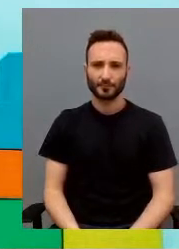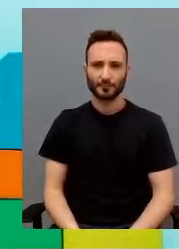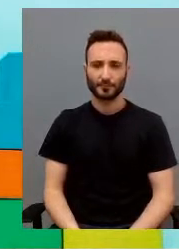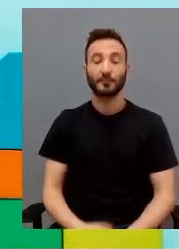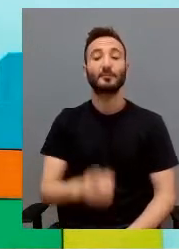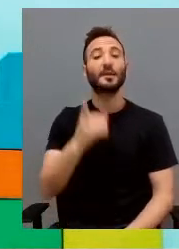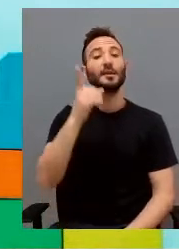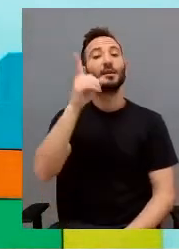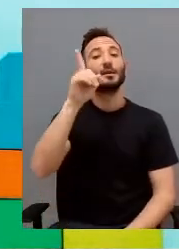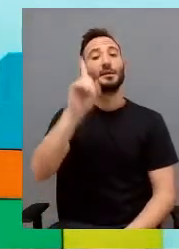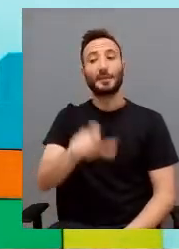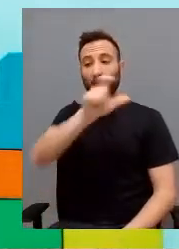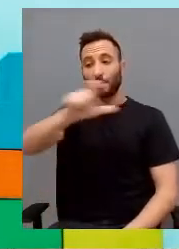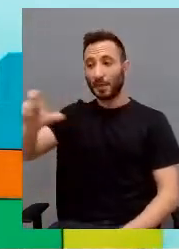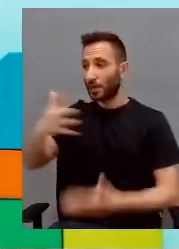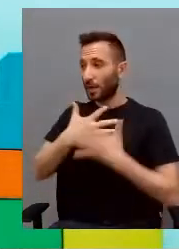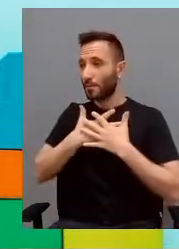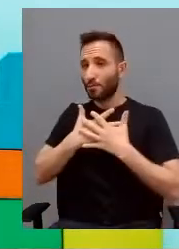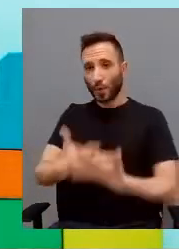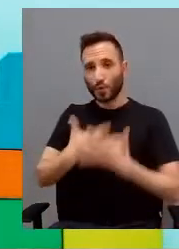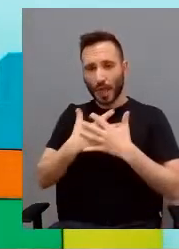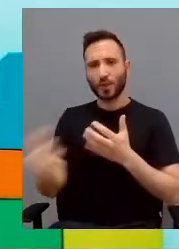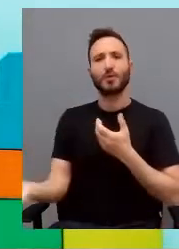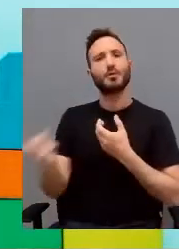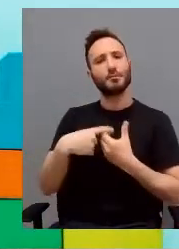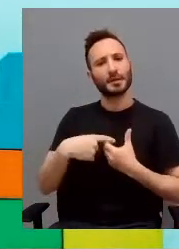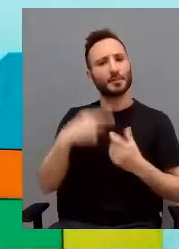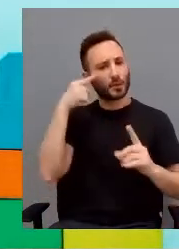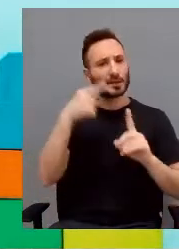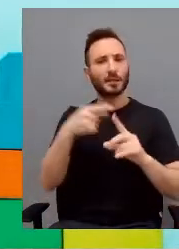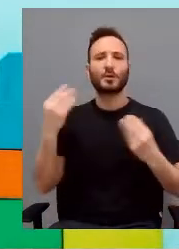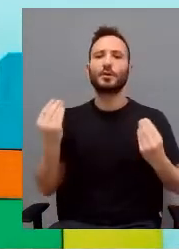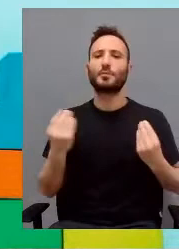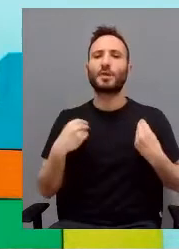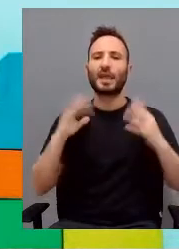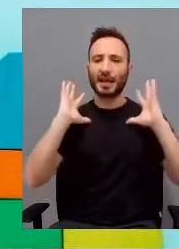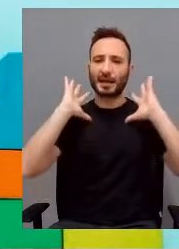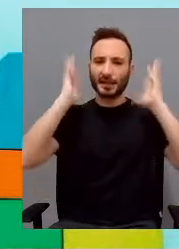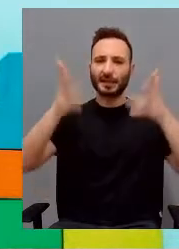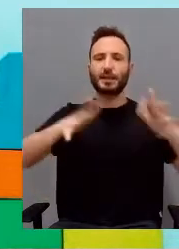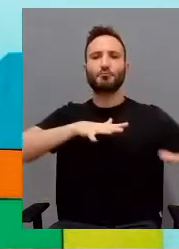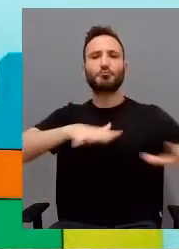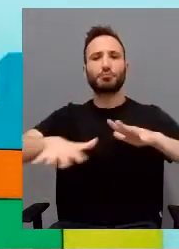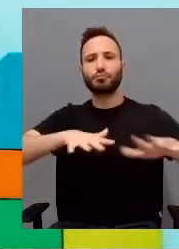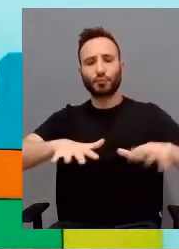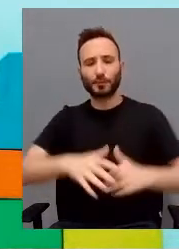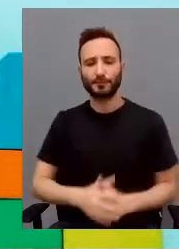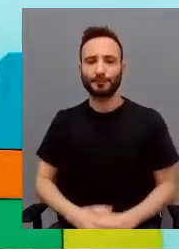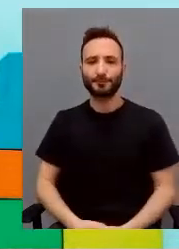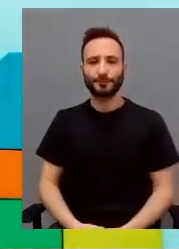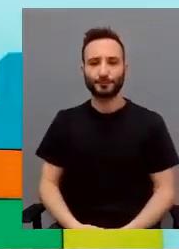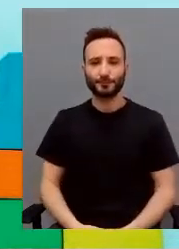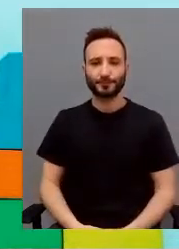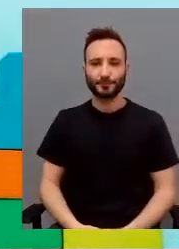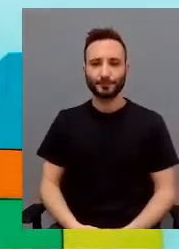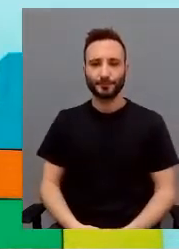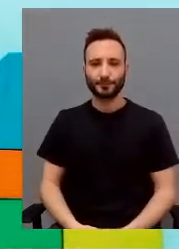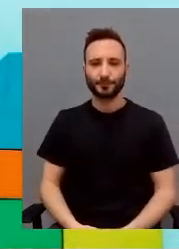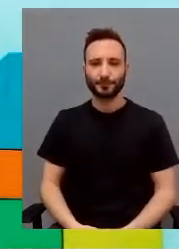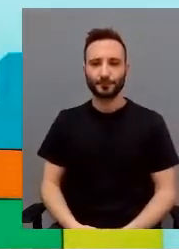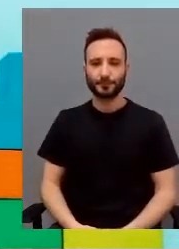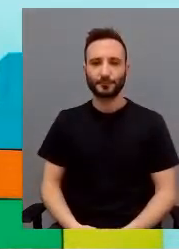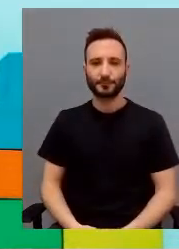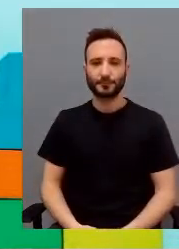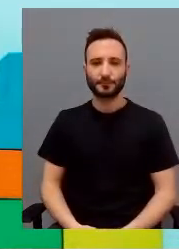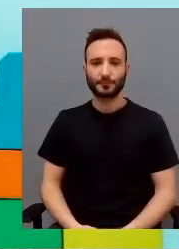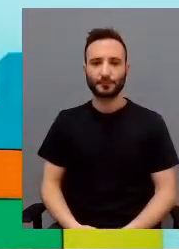in particolare un'esperienza di volontariato